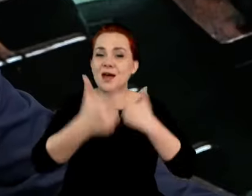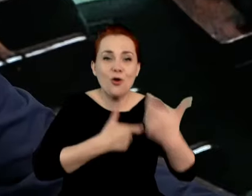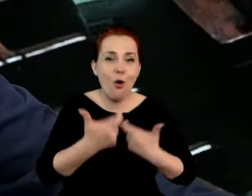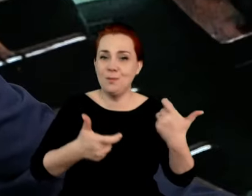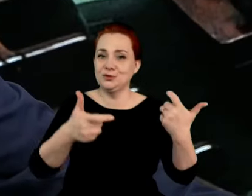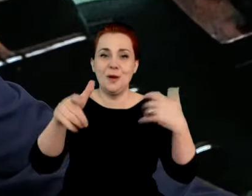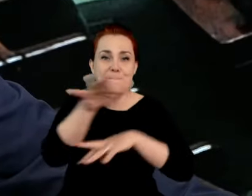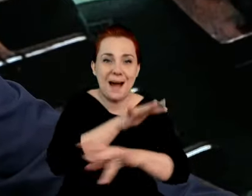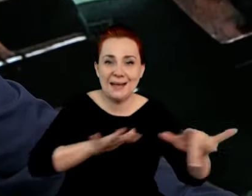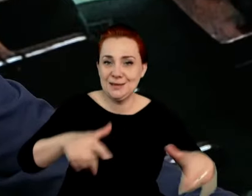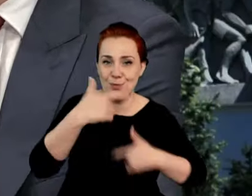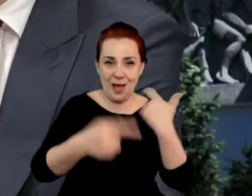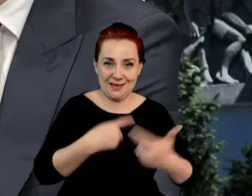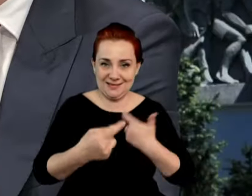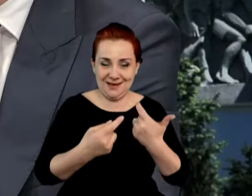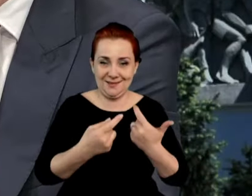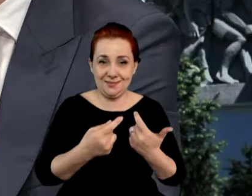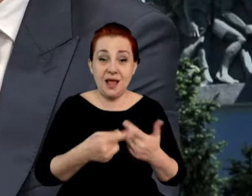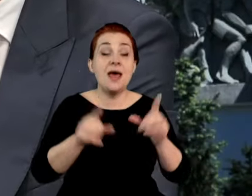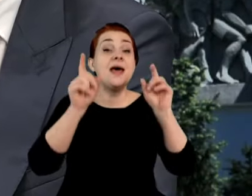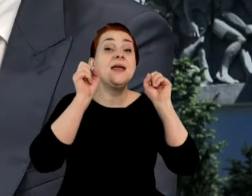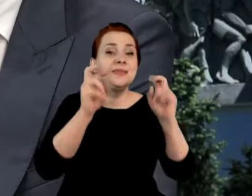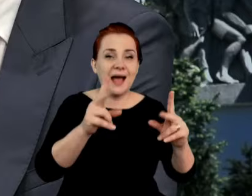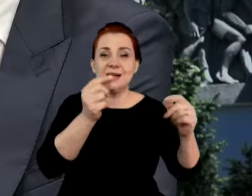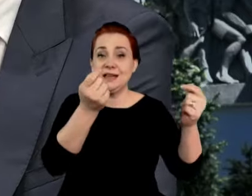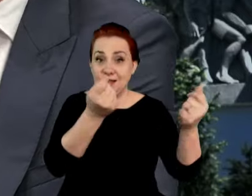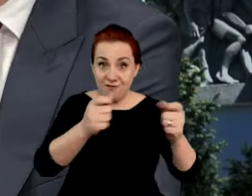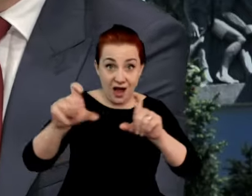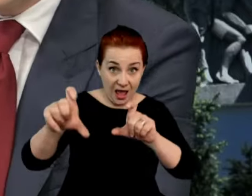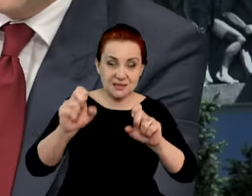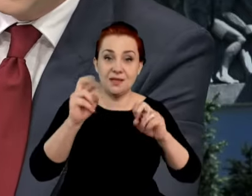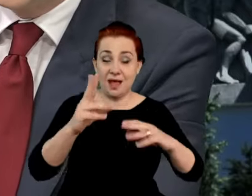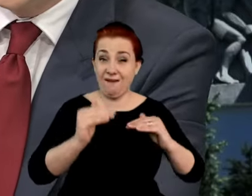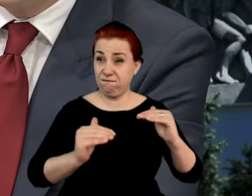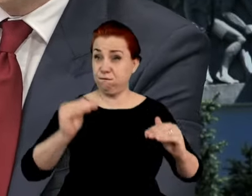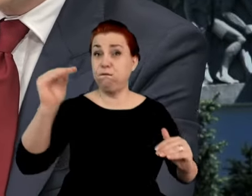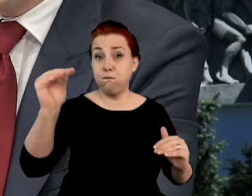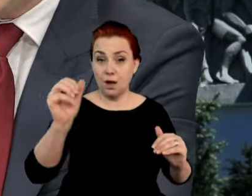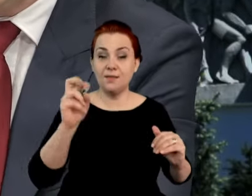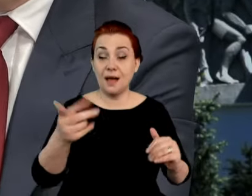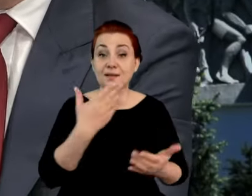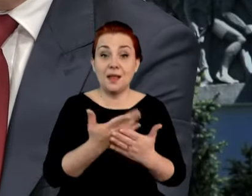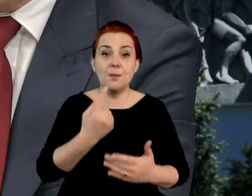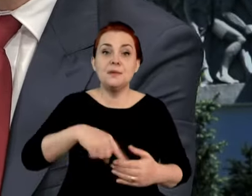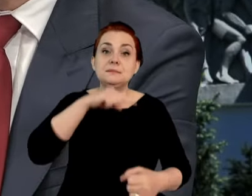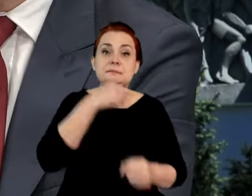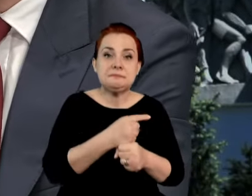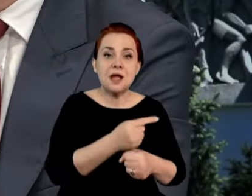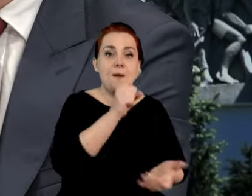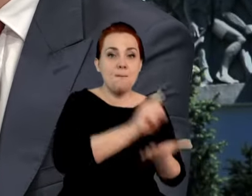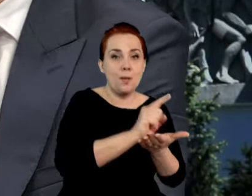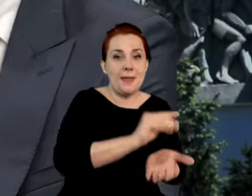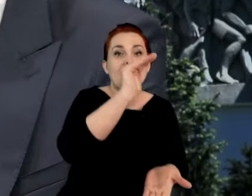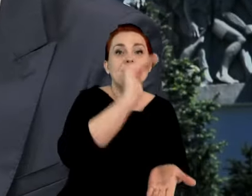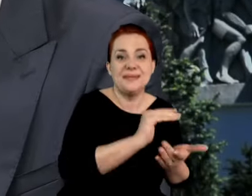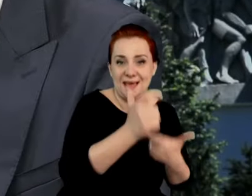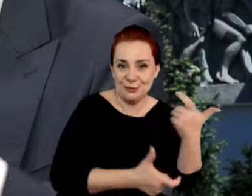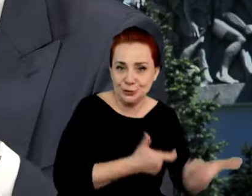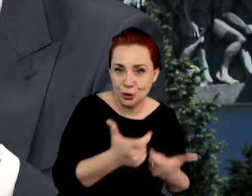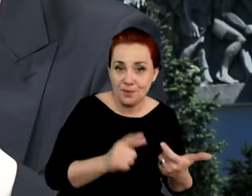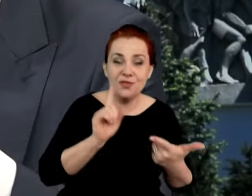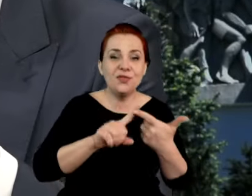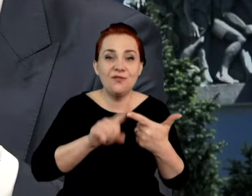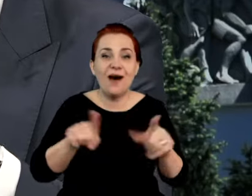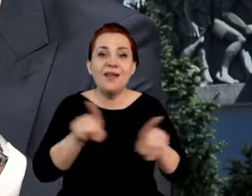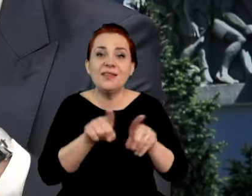Ja mogę powiedzieć, że tak. Inflacja faktycznie jest wysoka. I dlatego, że jest wysoka, zdecydowaliśmy się na obniżenie podatków. To jest pierwsza rzecz. Druga rzecz. Przeznaczyliśmy